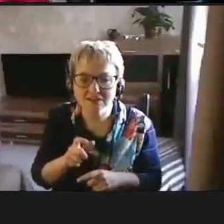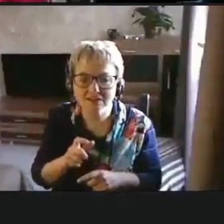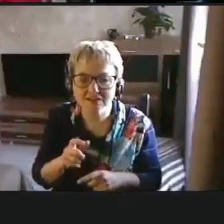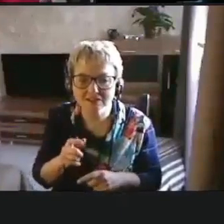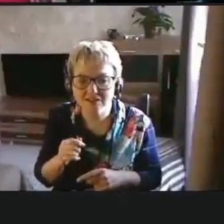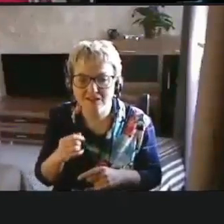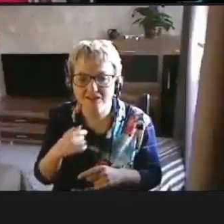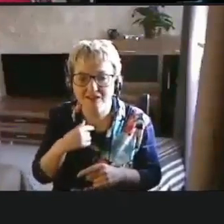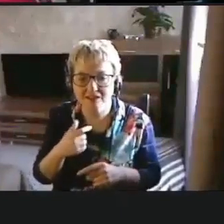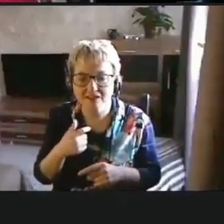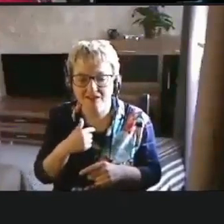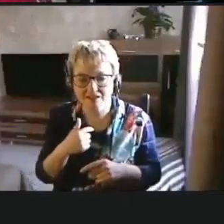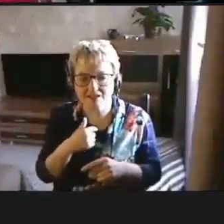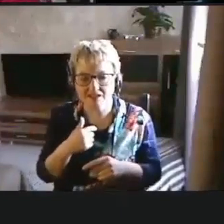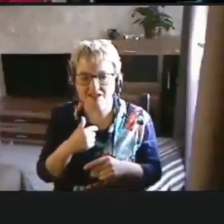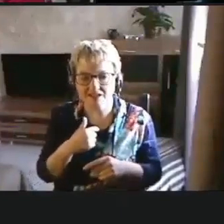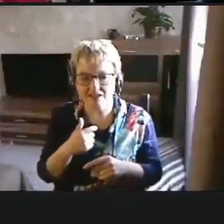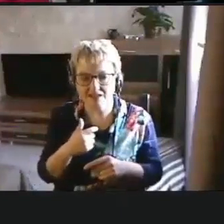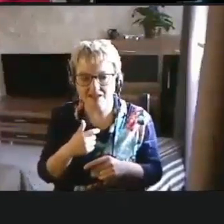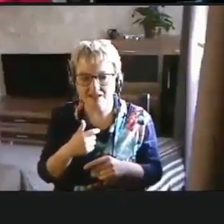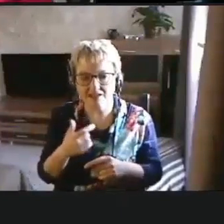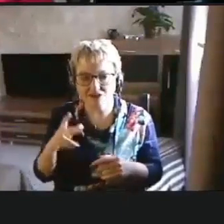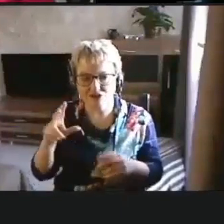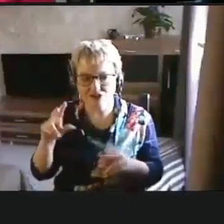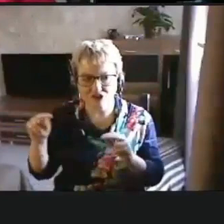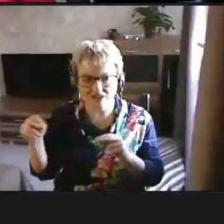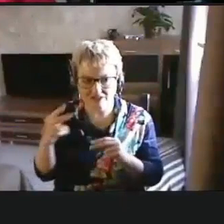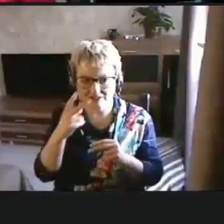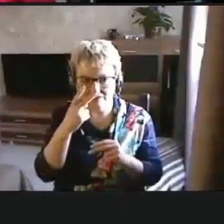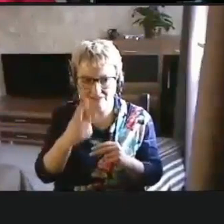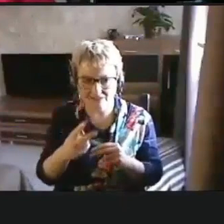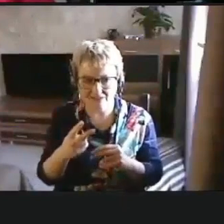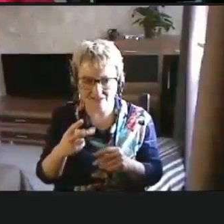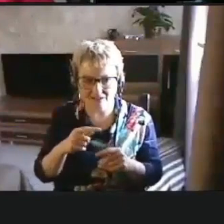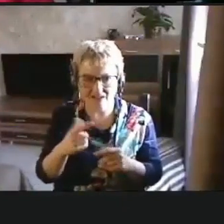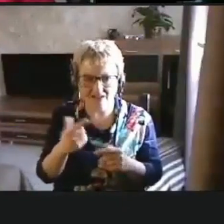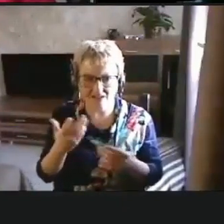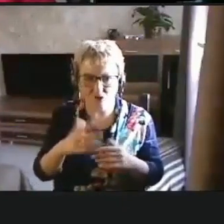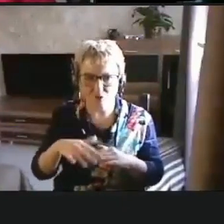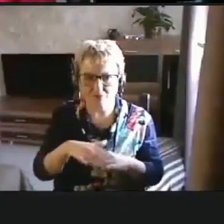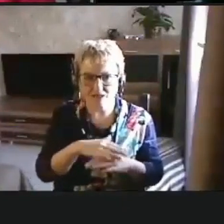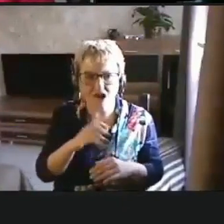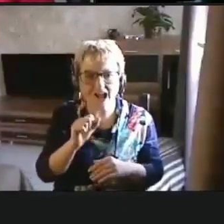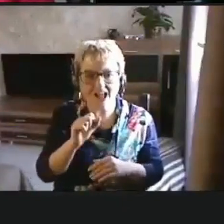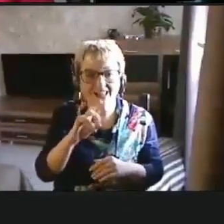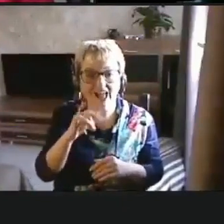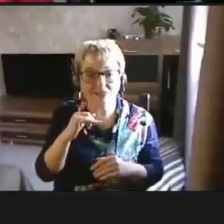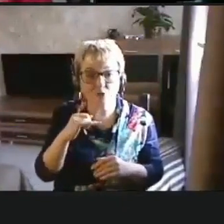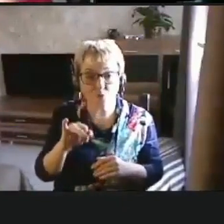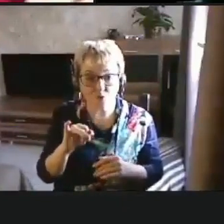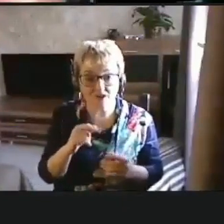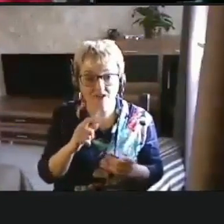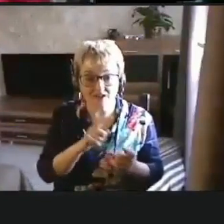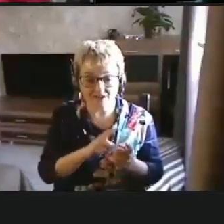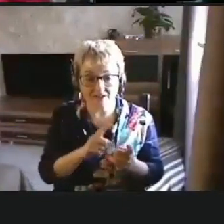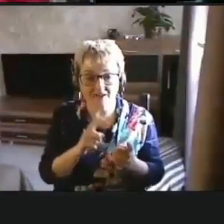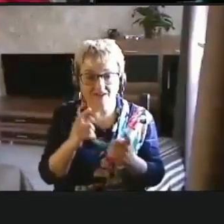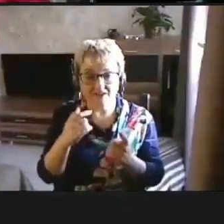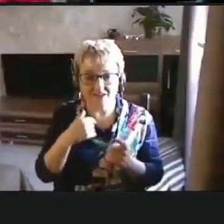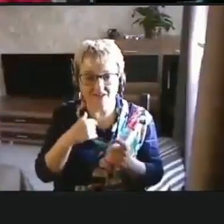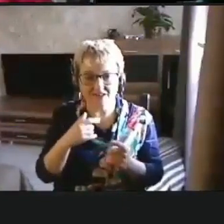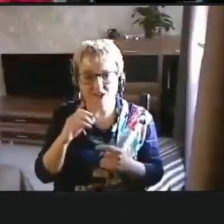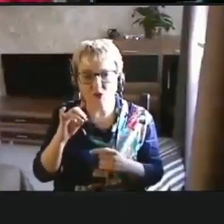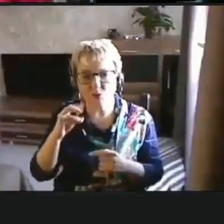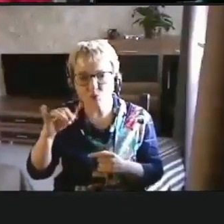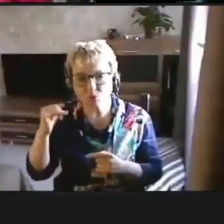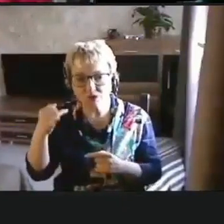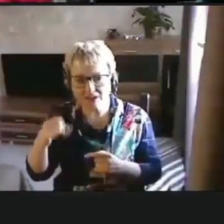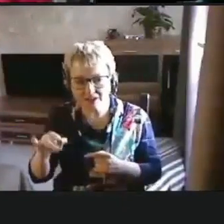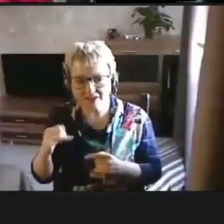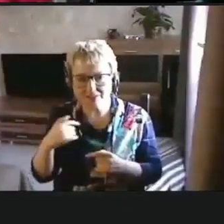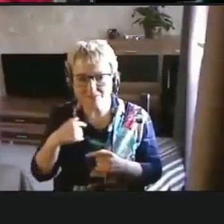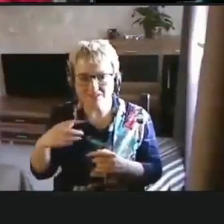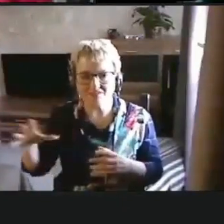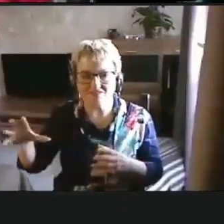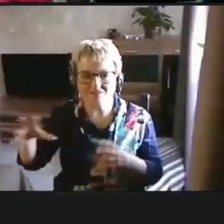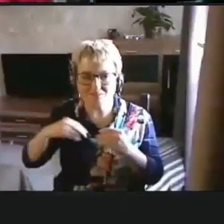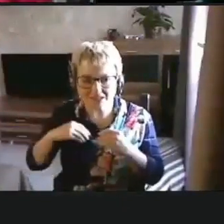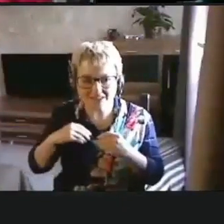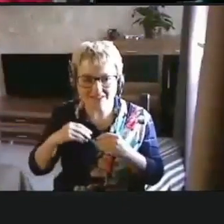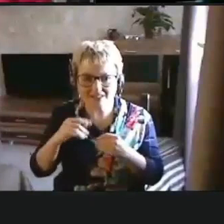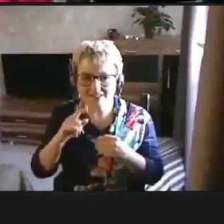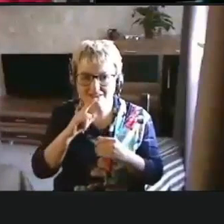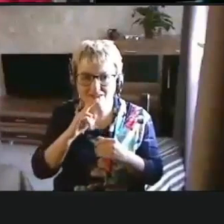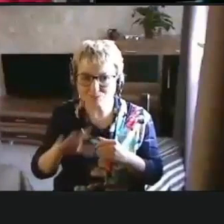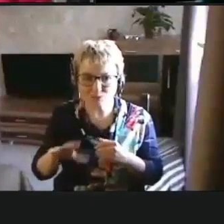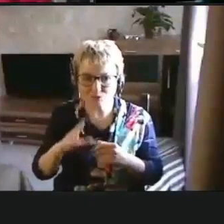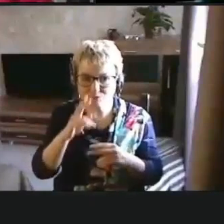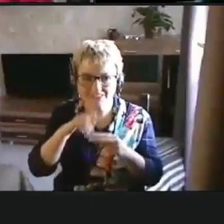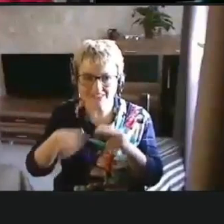я имел счастье видеть на этой площадке с Анатолием, но я еще с Юлией, наверное, мы вместе не